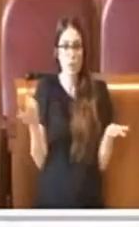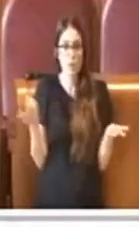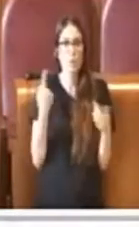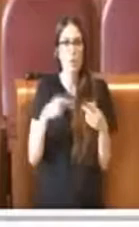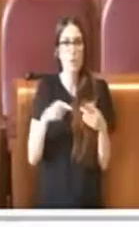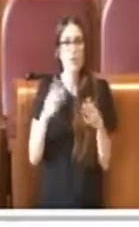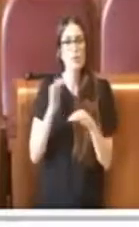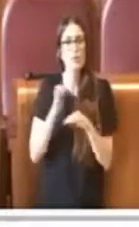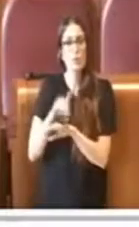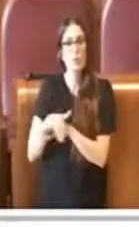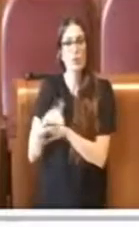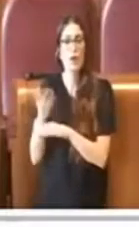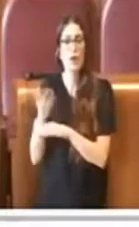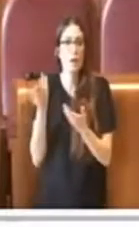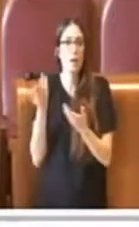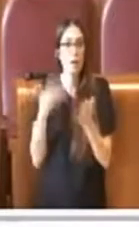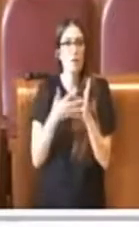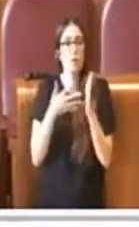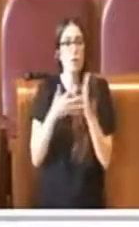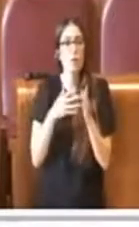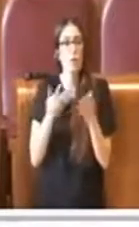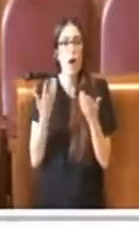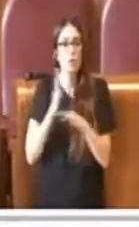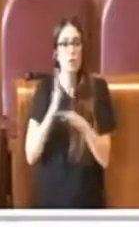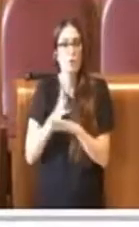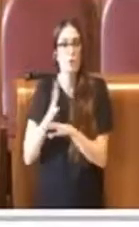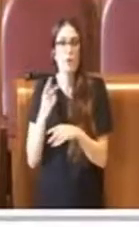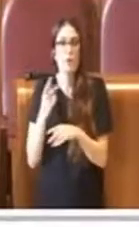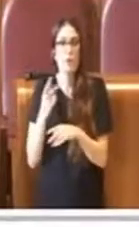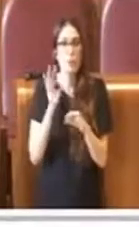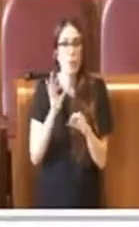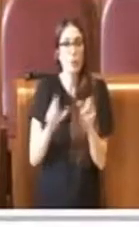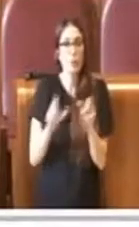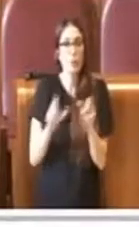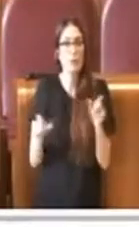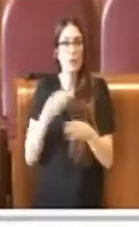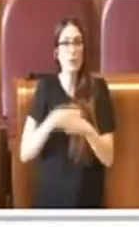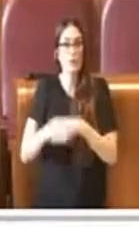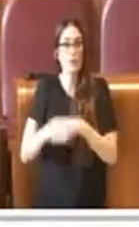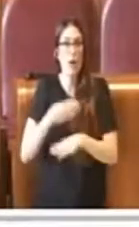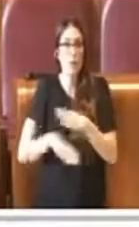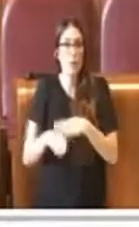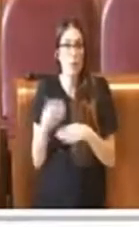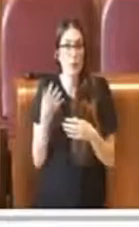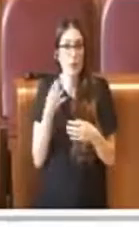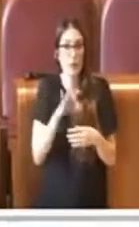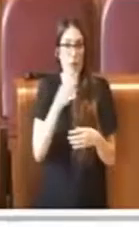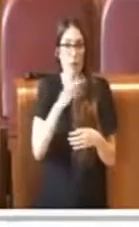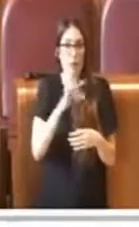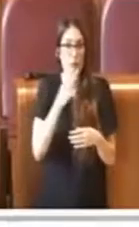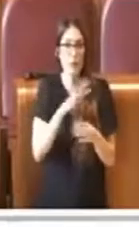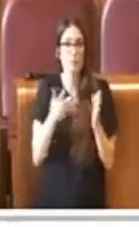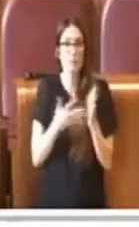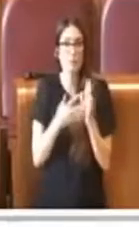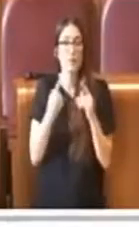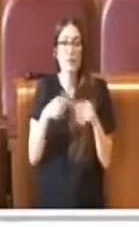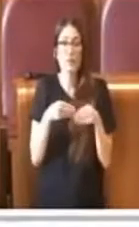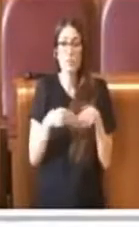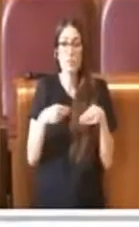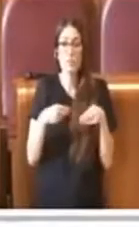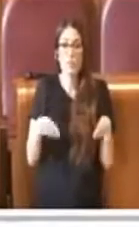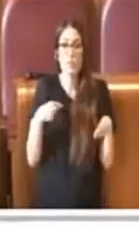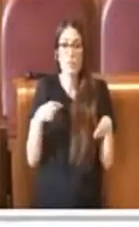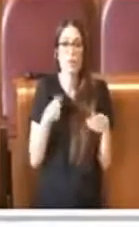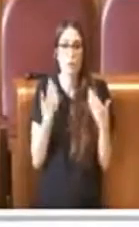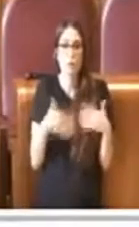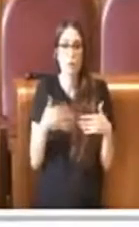difficoltà di accessibilità, a cui vanno quotidianamente incontro le persone con disabilità. Sicuramente è uno strumento possiamo dire più